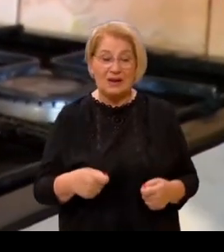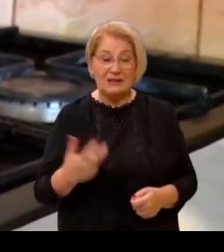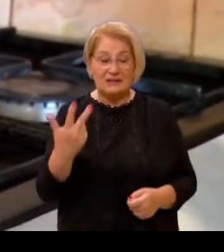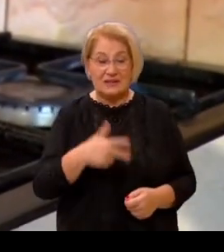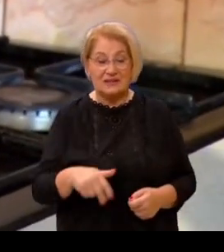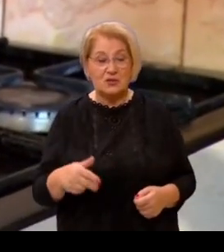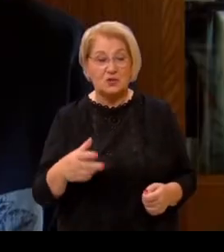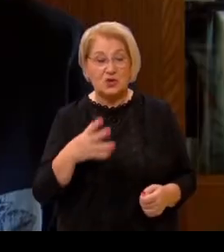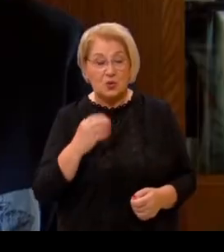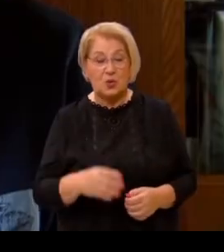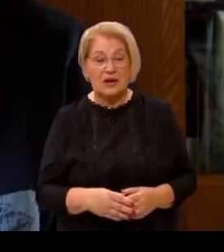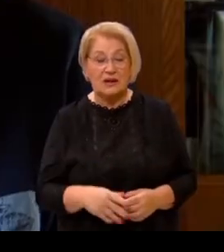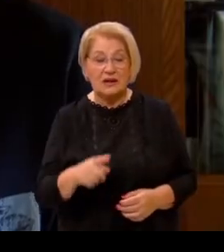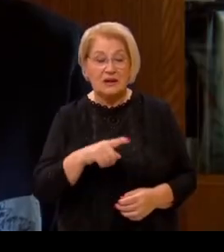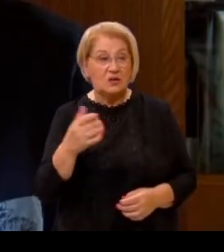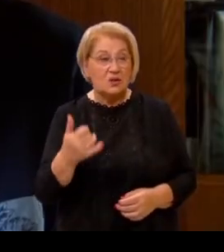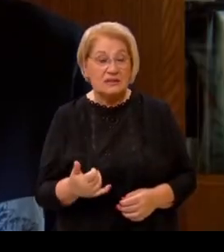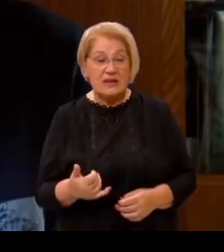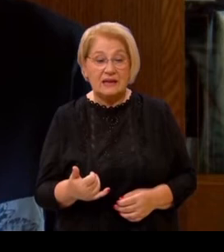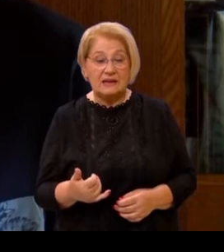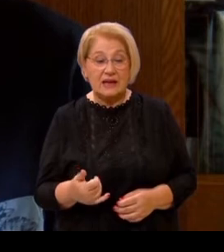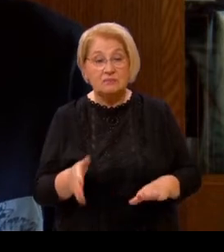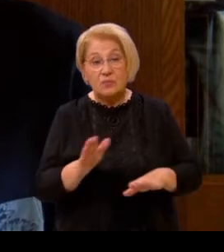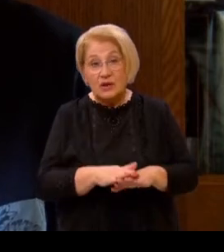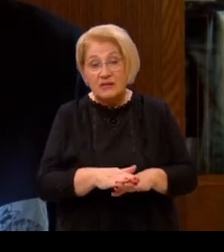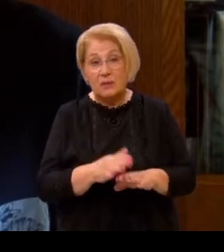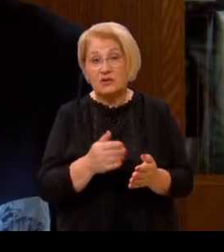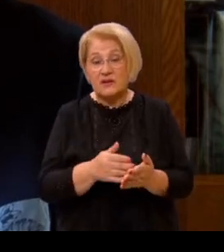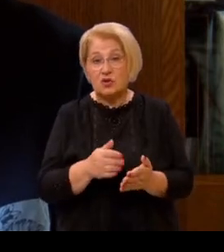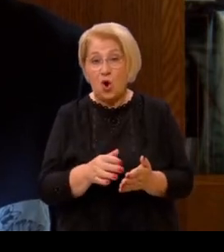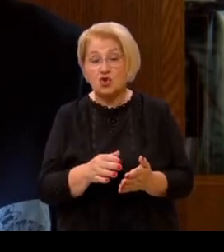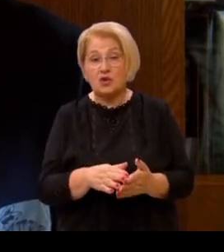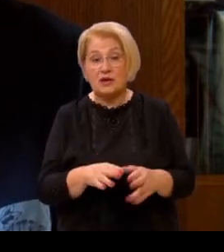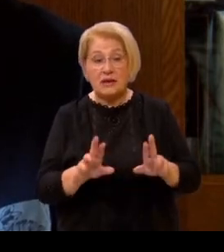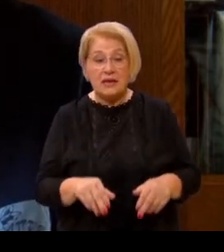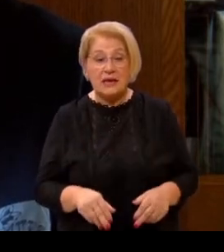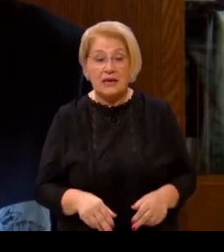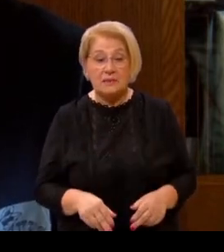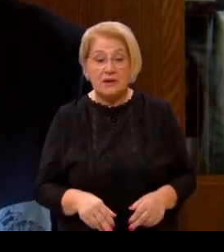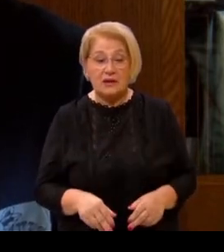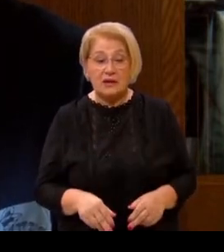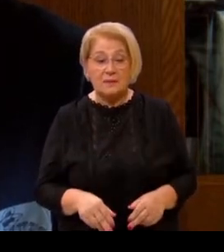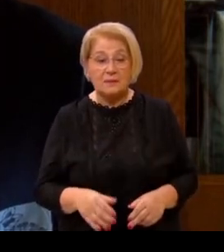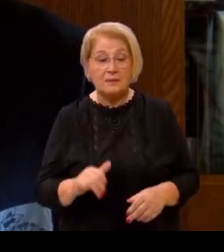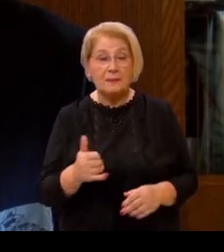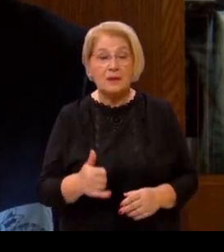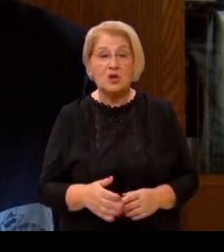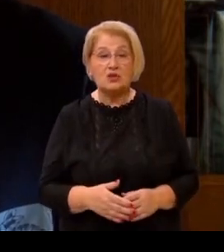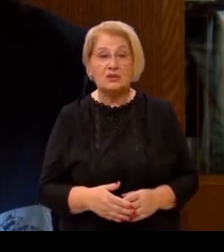kuna. Za sad još pokrivamo se, imamo u ostavštini još